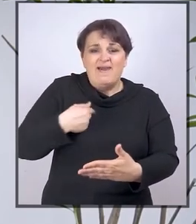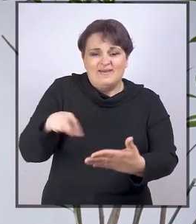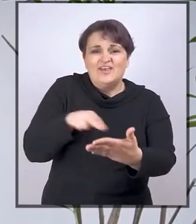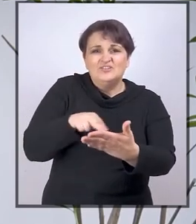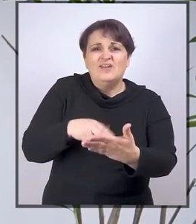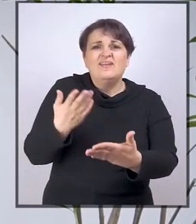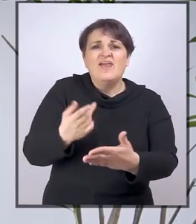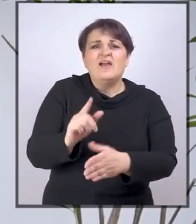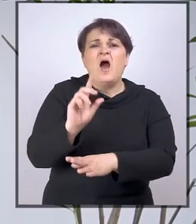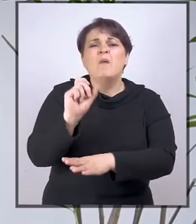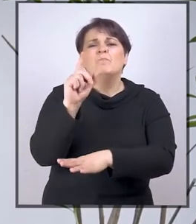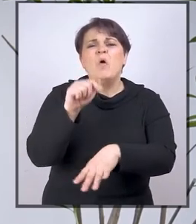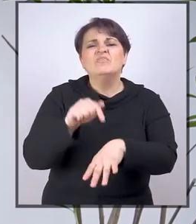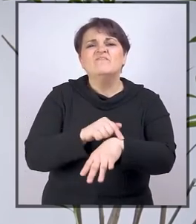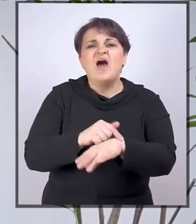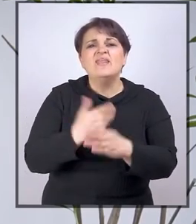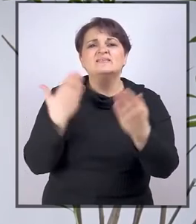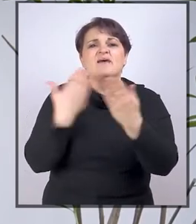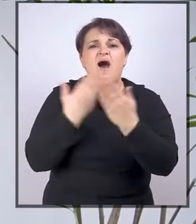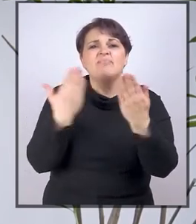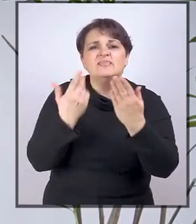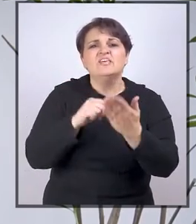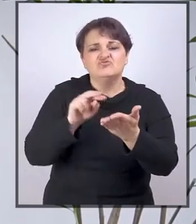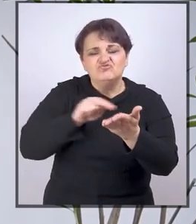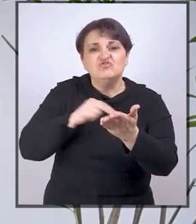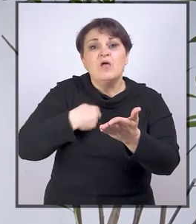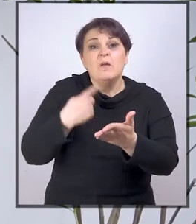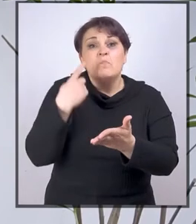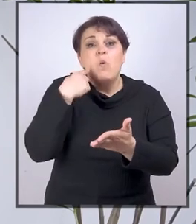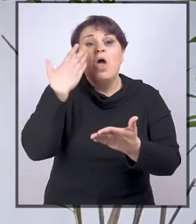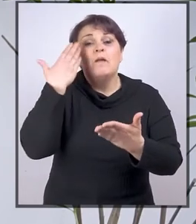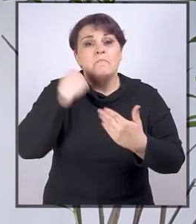čitala moja majka, nekad po 12 sati dnevno.